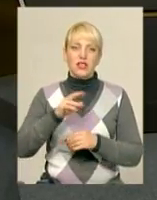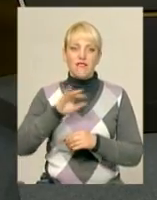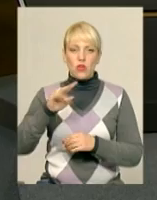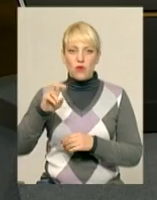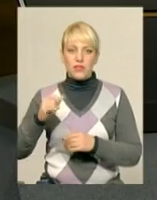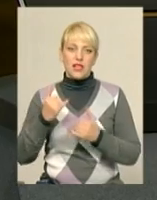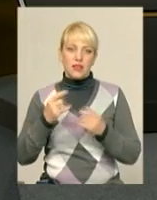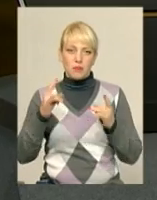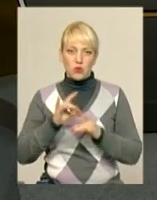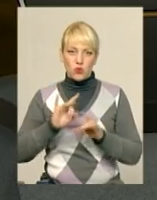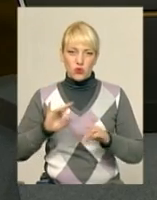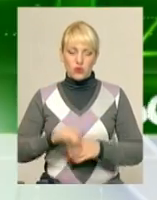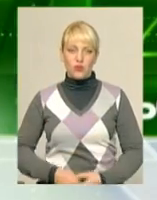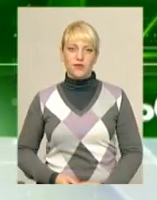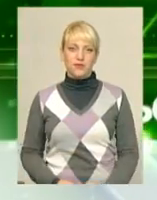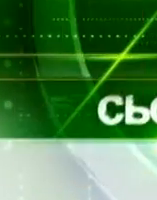Дивіться уже за мить.